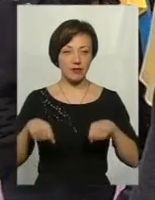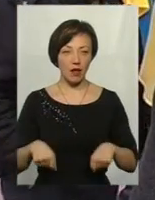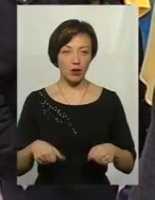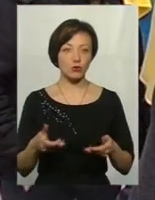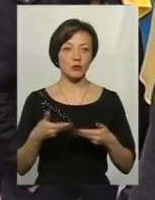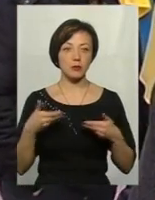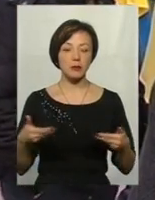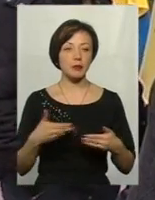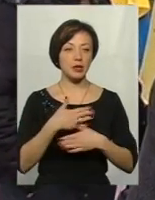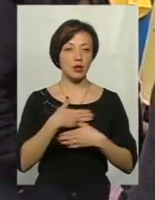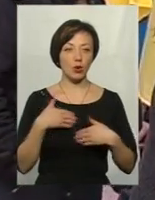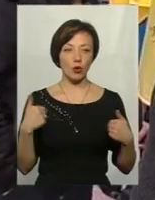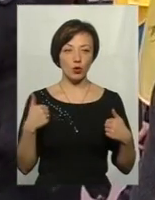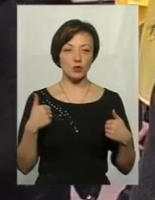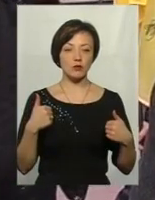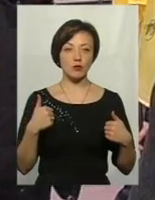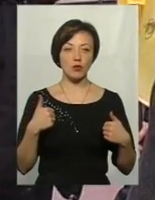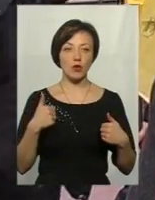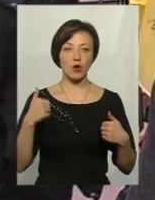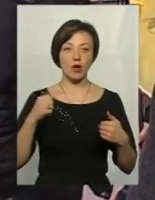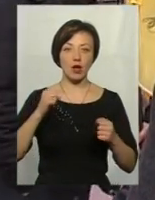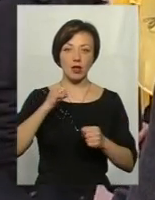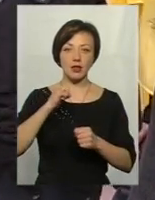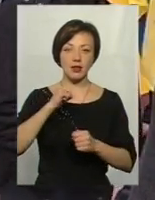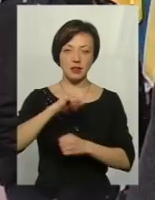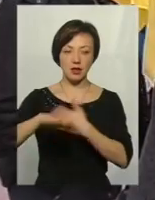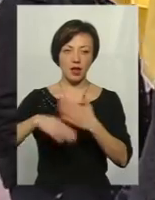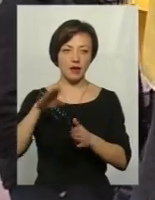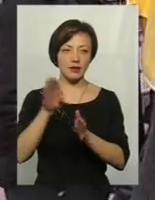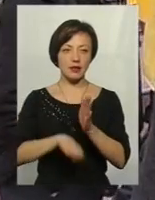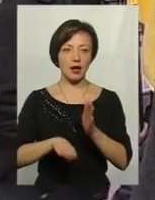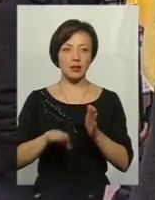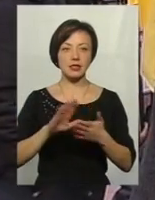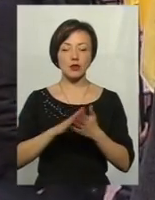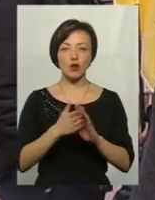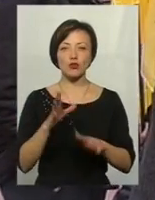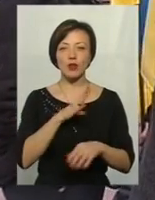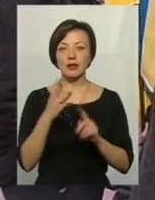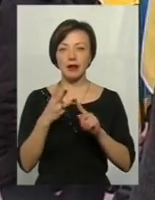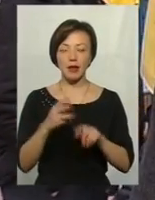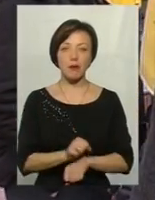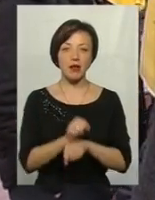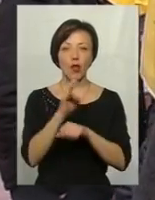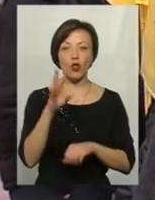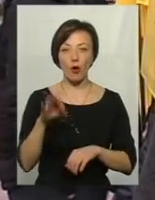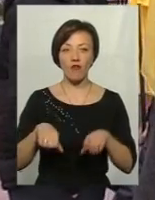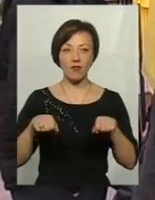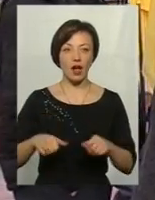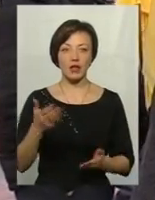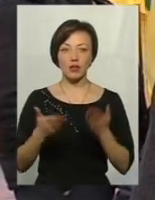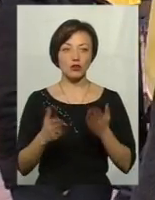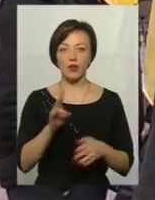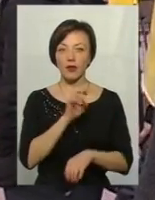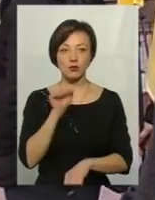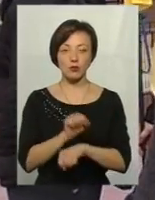Ми не хочемо нагнітання ситуації, щоб були інші треті майдани, але влада, якщо не зупиниться,